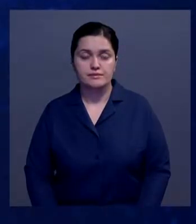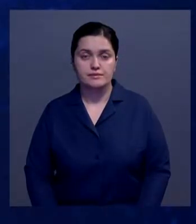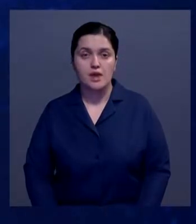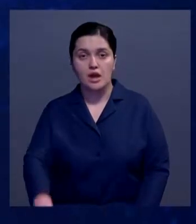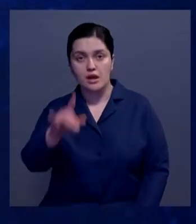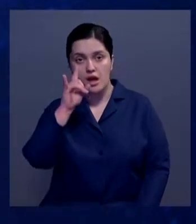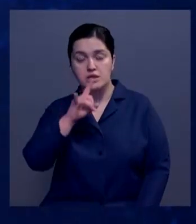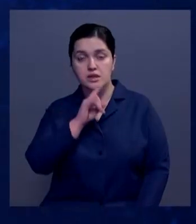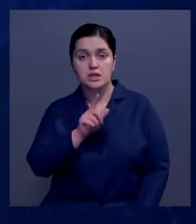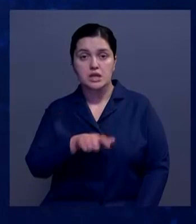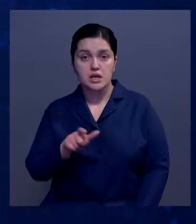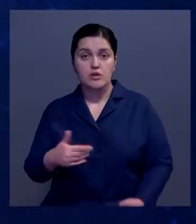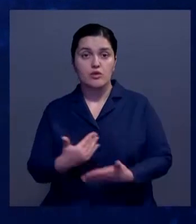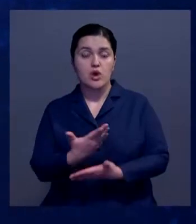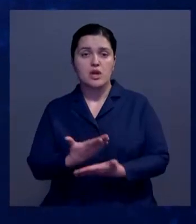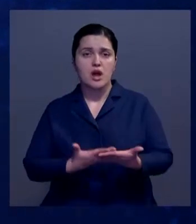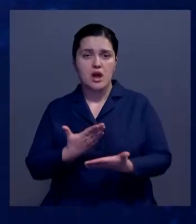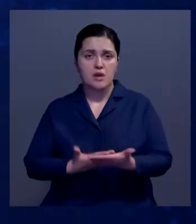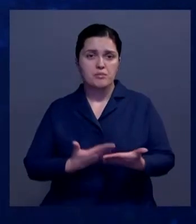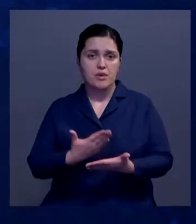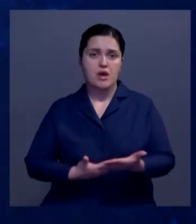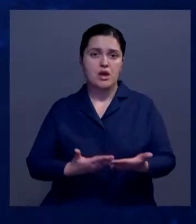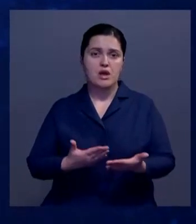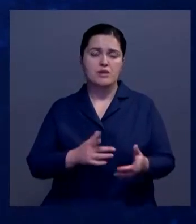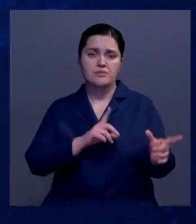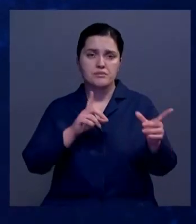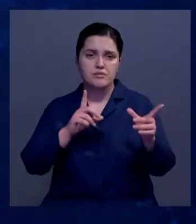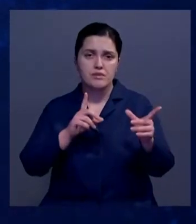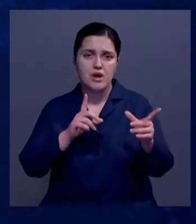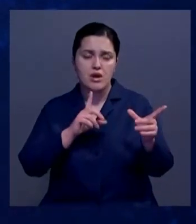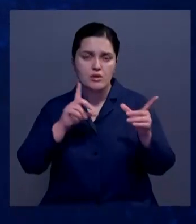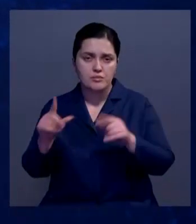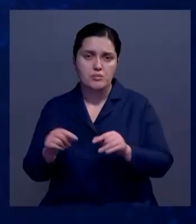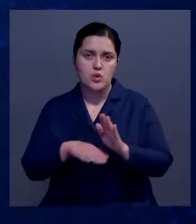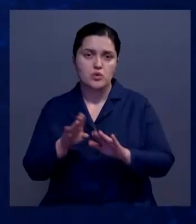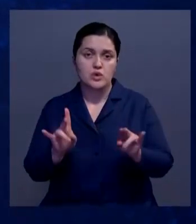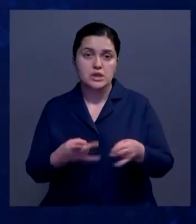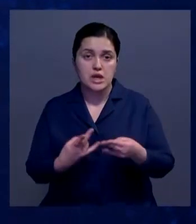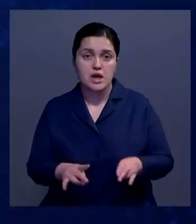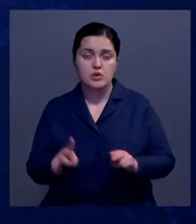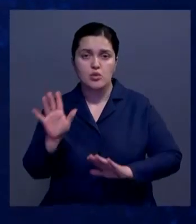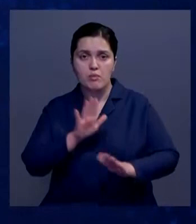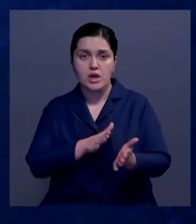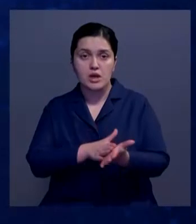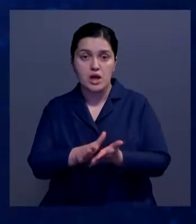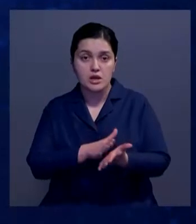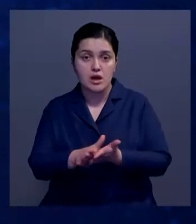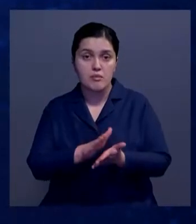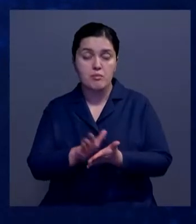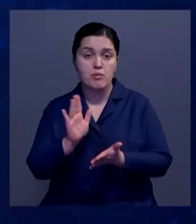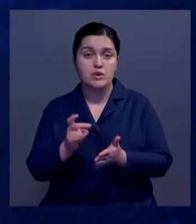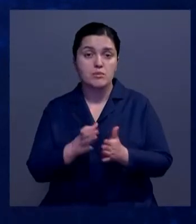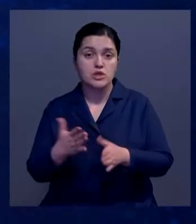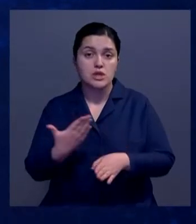Казахстанцам рекомендуют без особой необходимости в дальние поездки не отправляться. Туман, гололед и низовая метель